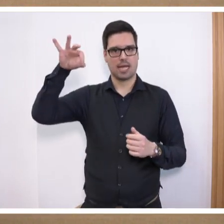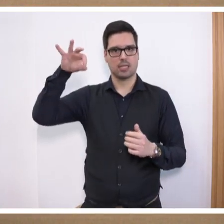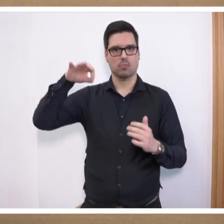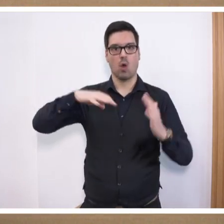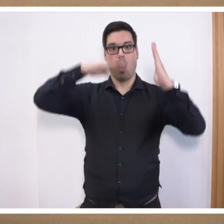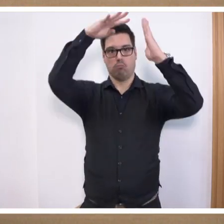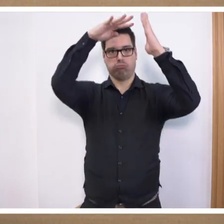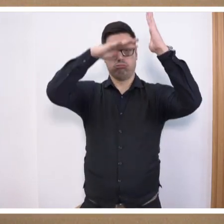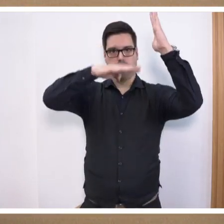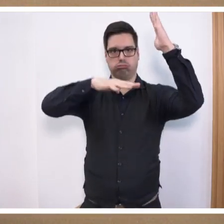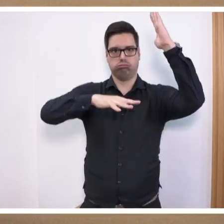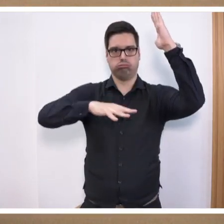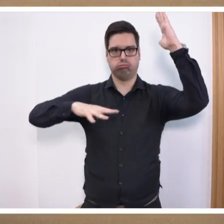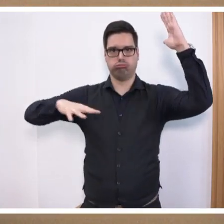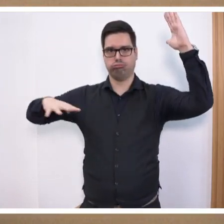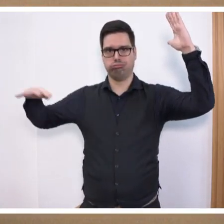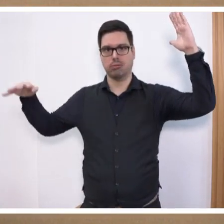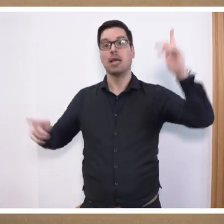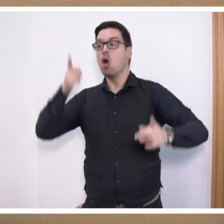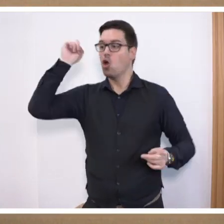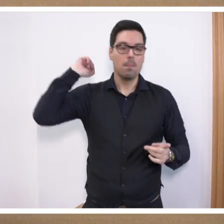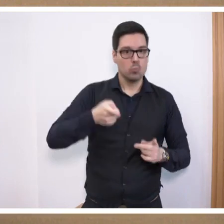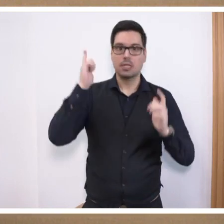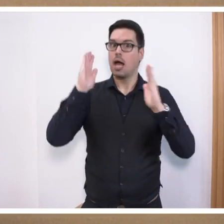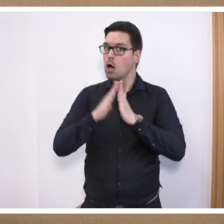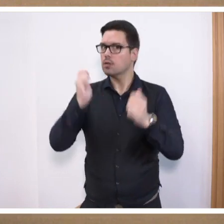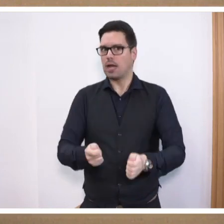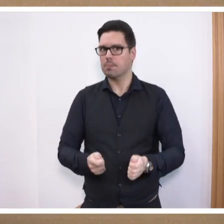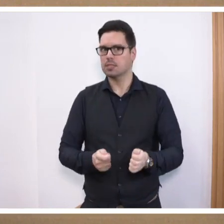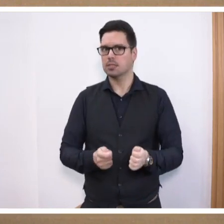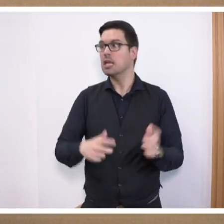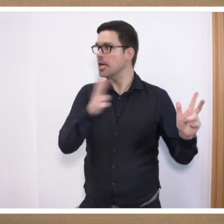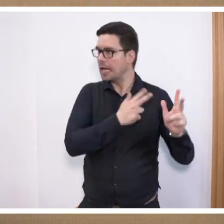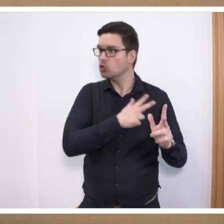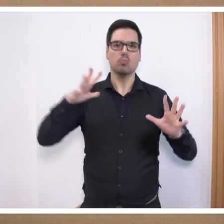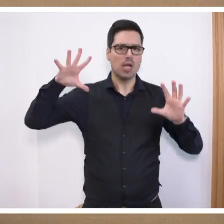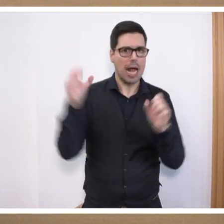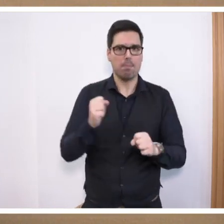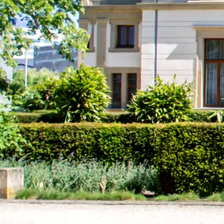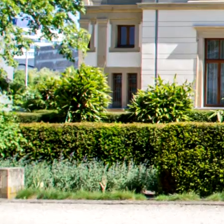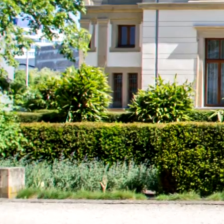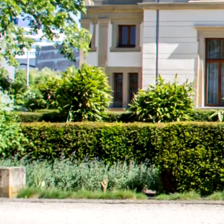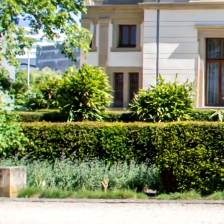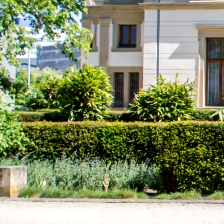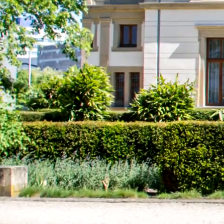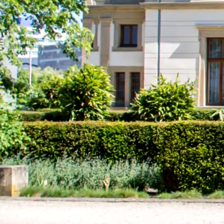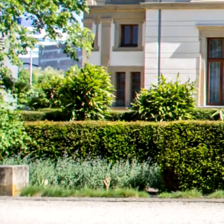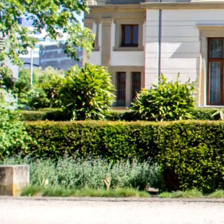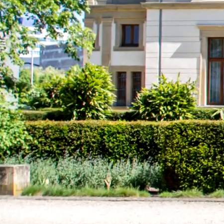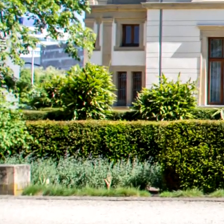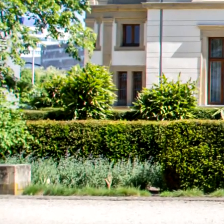randgefüllt. Machen Sie endlich Ihre Hausaufgaben. Machen Sie sich ehrlich und packen Sie endlich diese Probleme in unserem Land an.